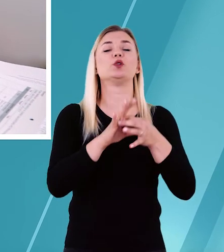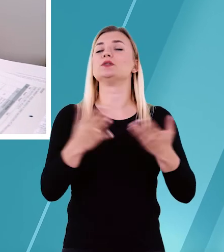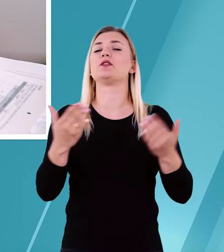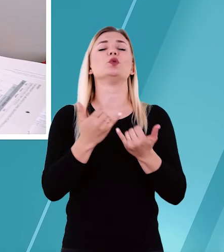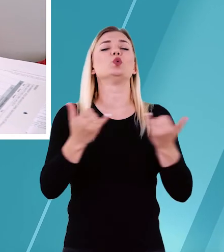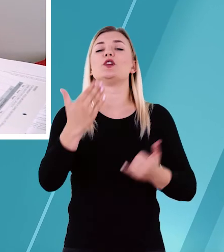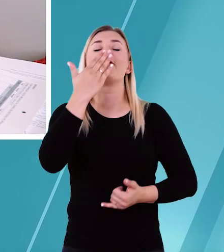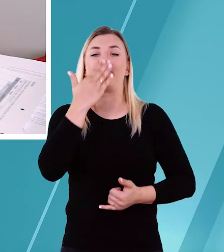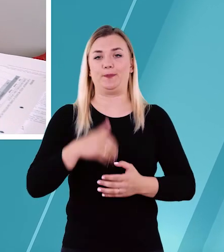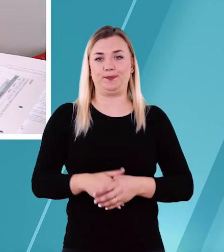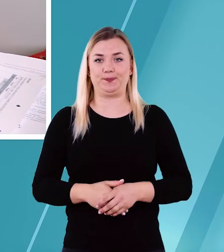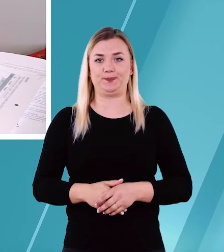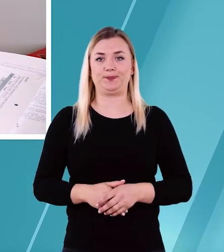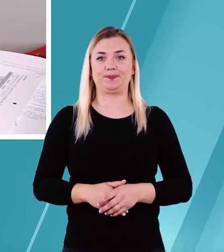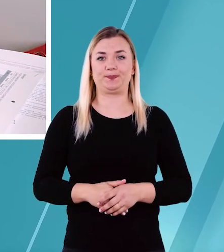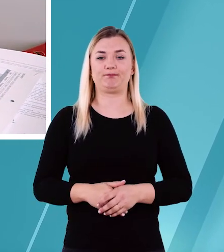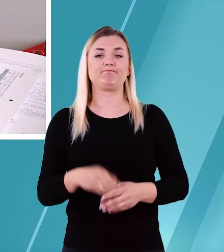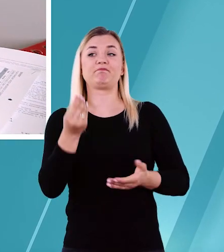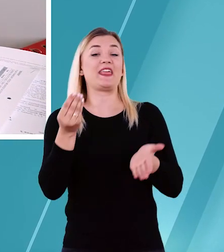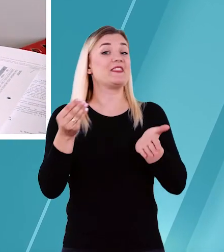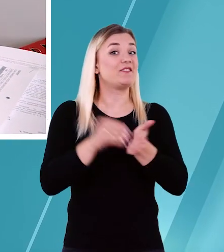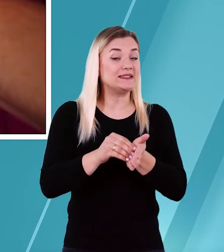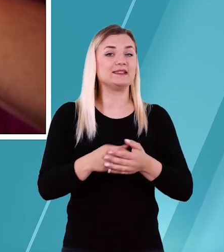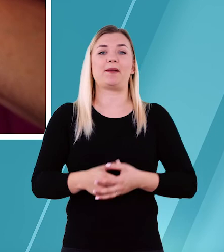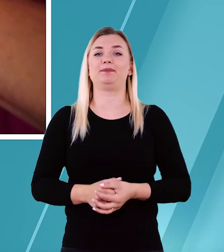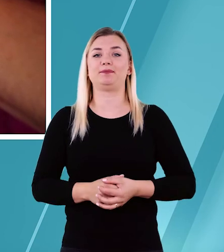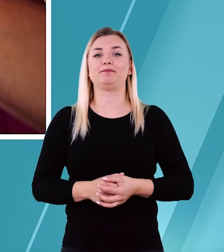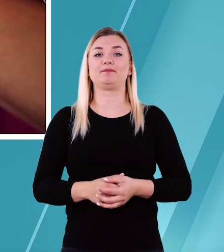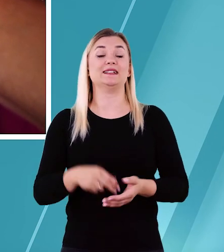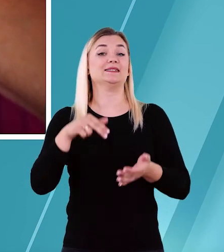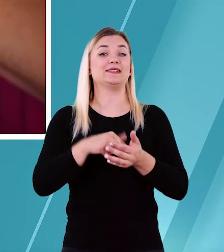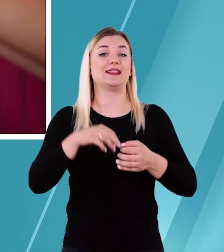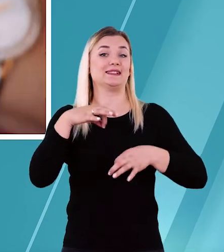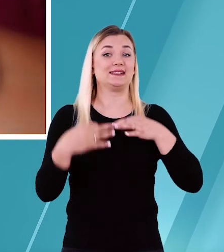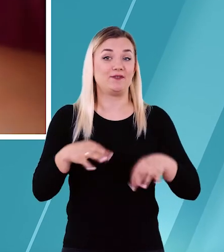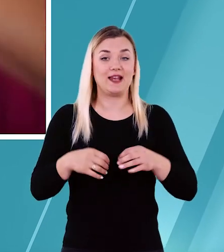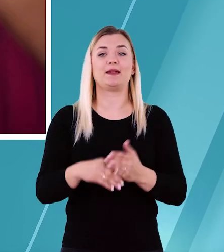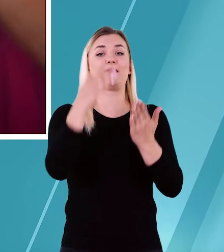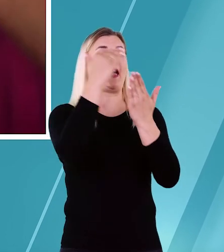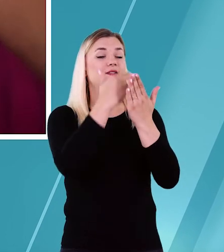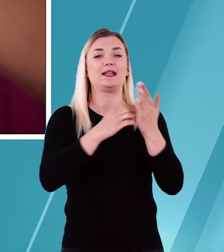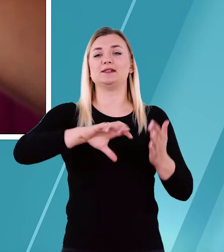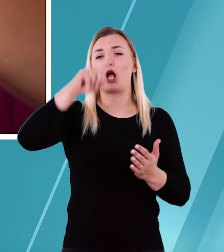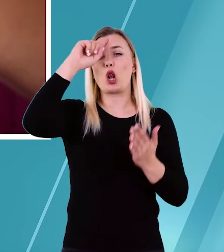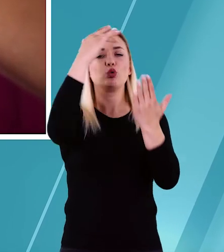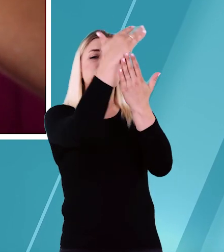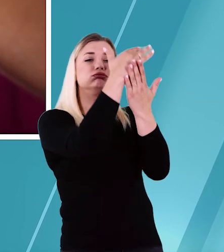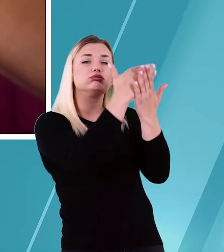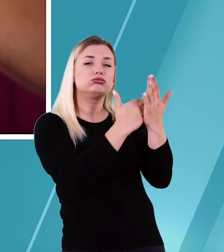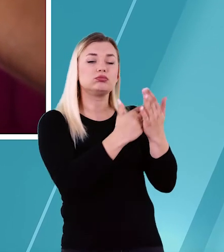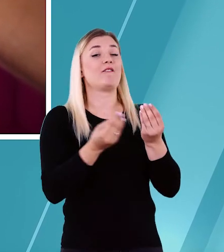związane m.in. z inwestycjami, stanem cywilnym i ewidencją ludności,